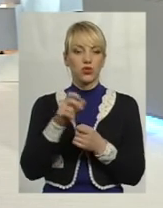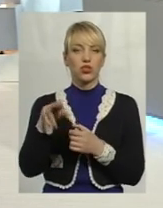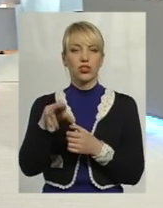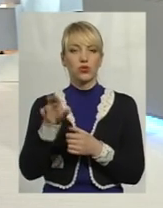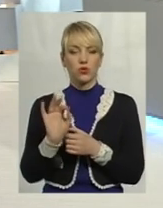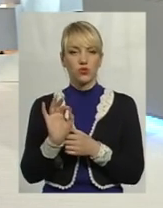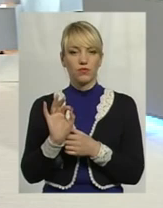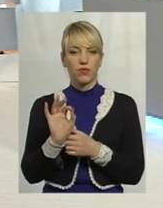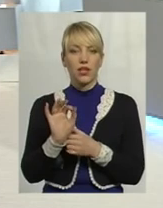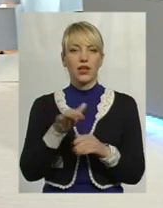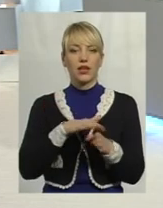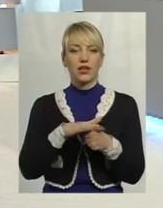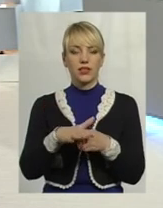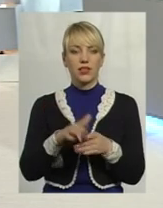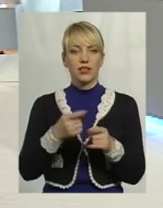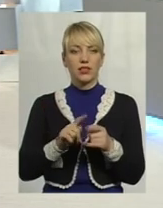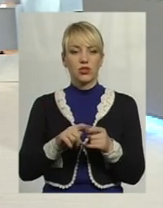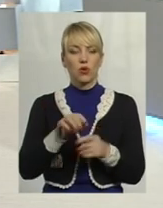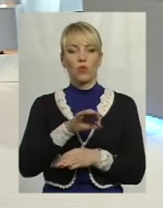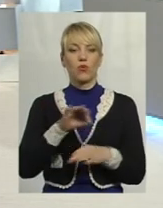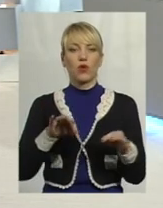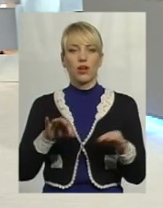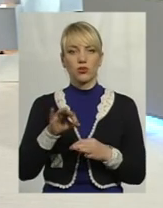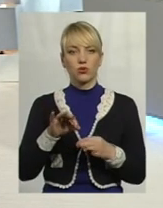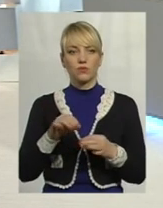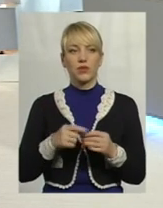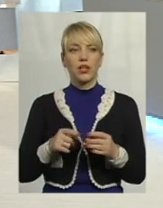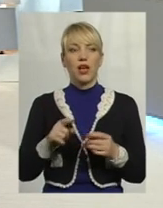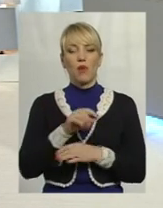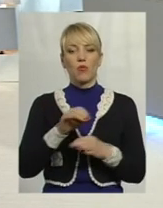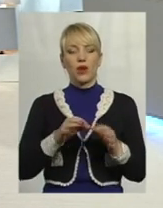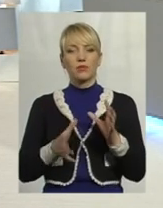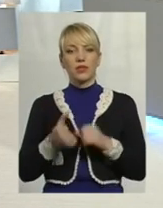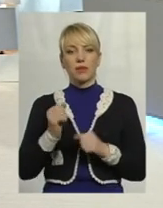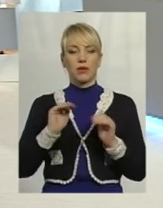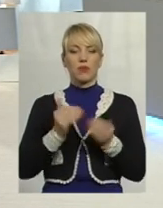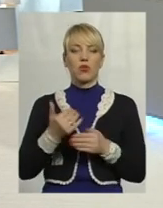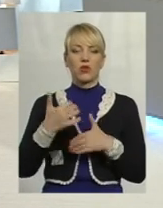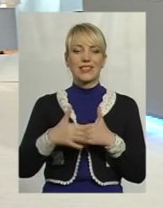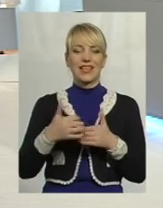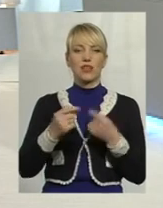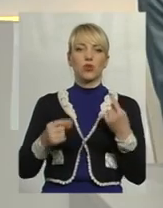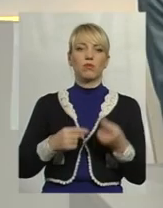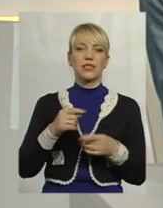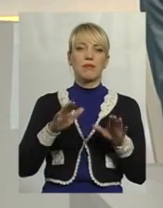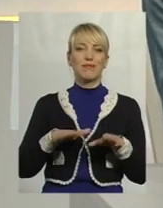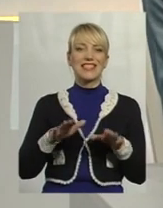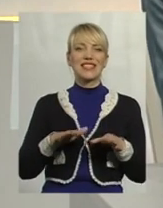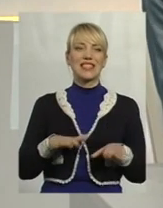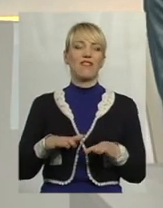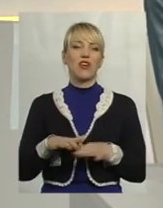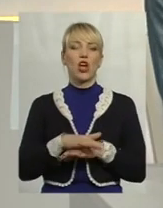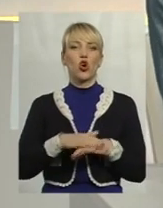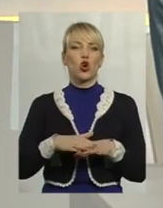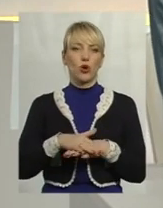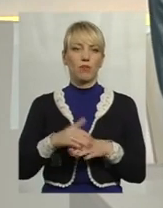реалізації цього проєкту, власне, як проєкту підтримки малого і середнього бізнесу, місцеві громади? В нас зараз